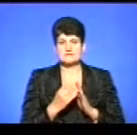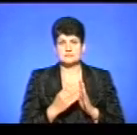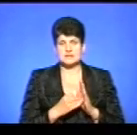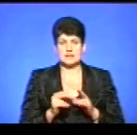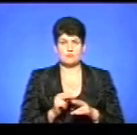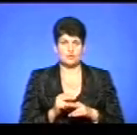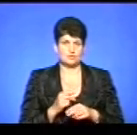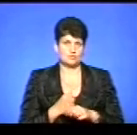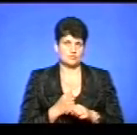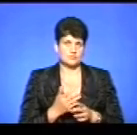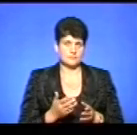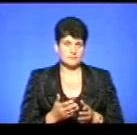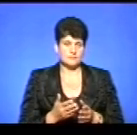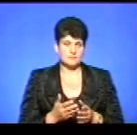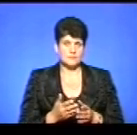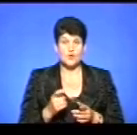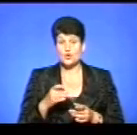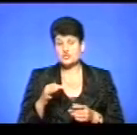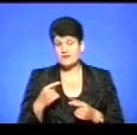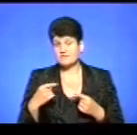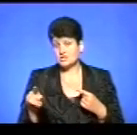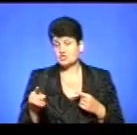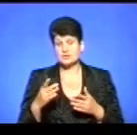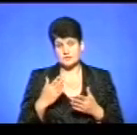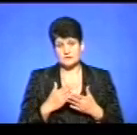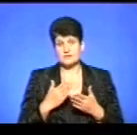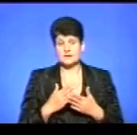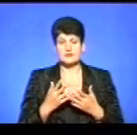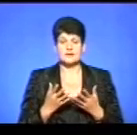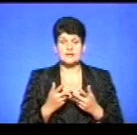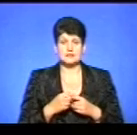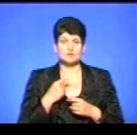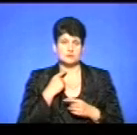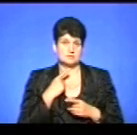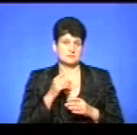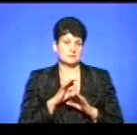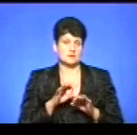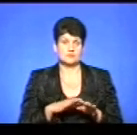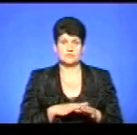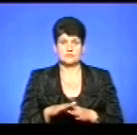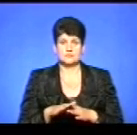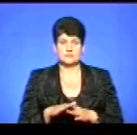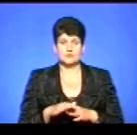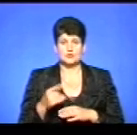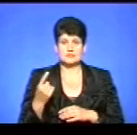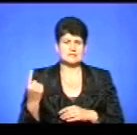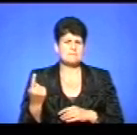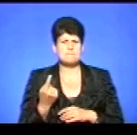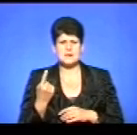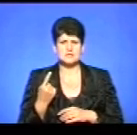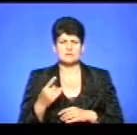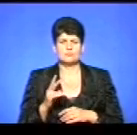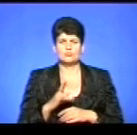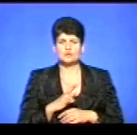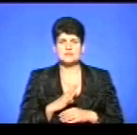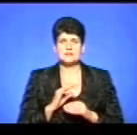ремонтних робіт. Хоча інші петиції, наприклад, набрали там необхідну кількість голосів успішно реалізовані. Одна з перших петицій, яка в нас набрала, це